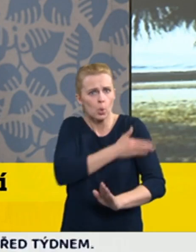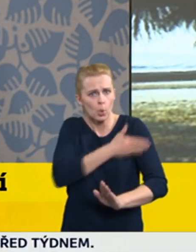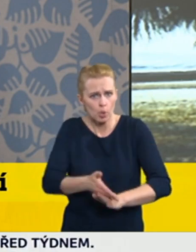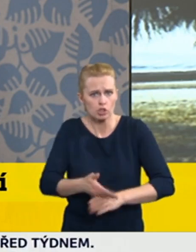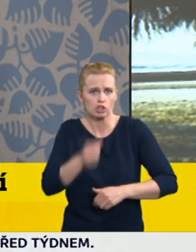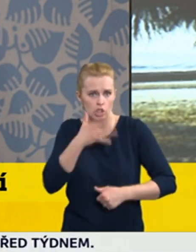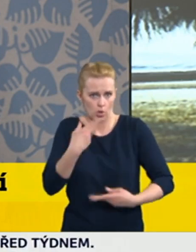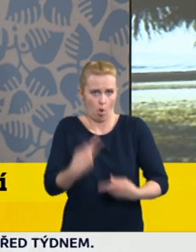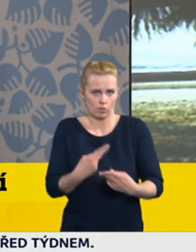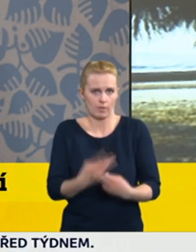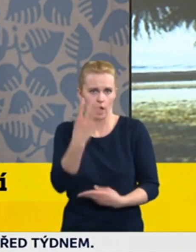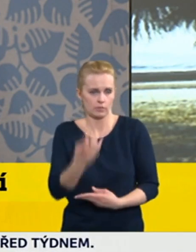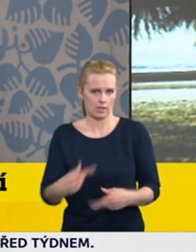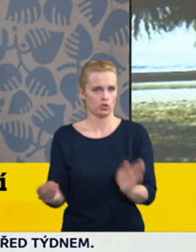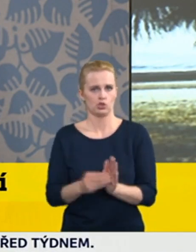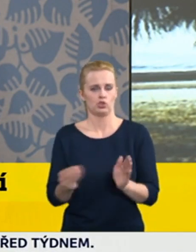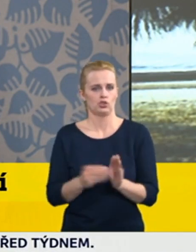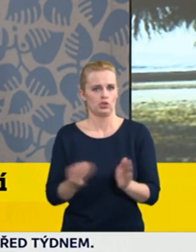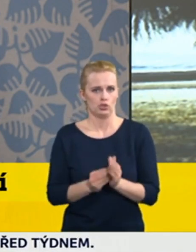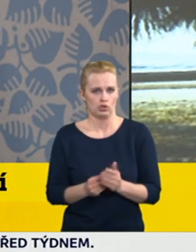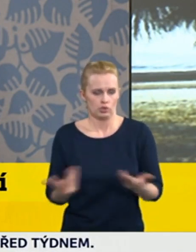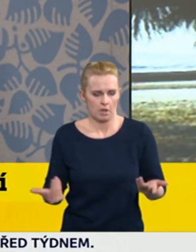co se týče opatření, tak nejsme.